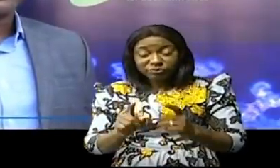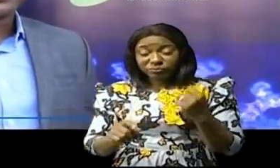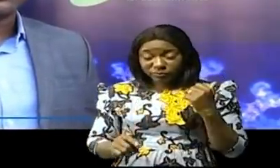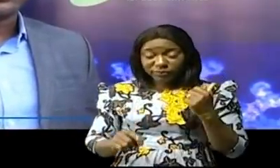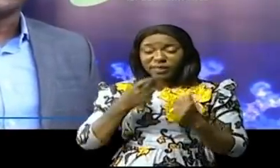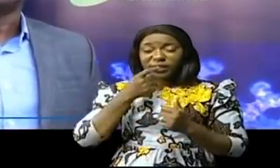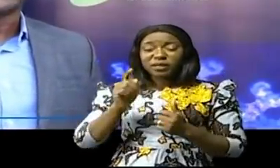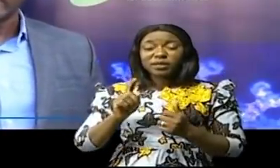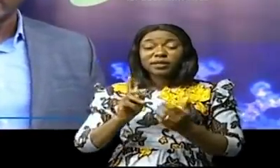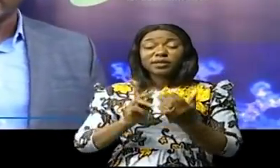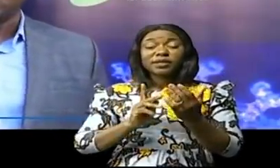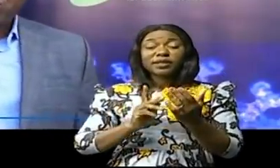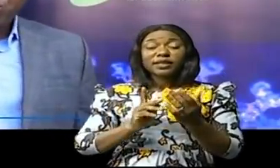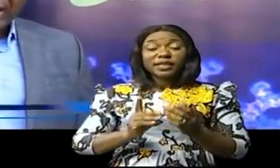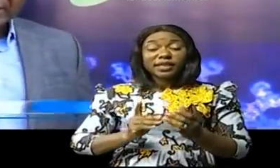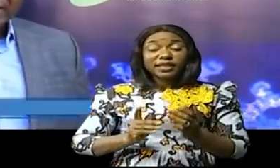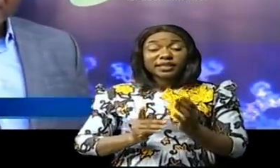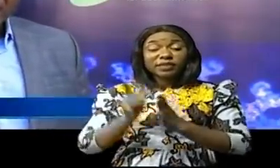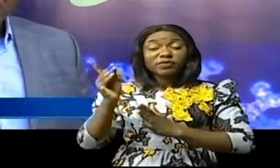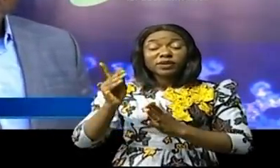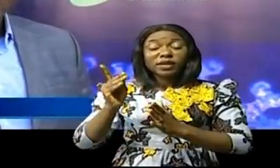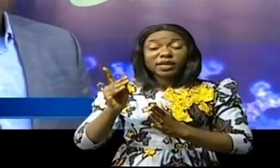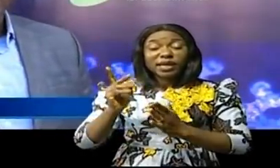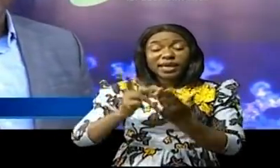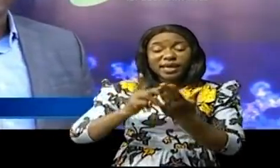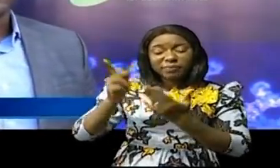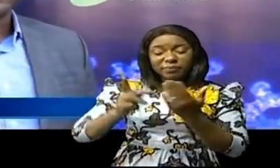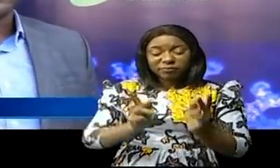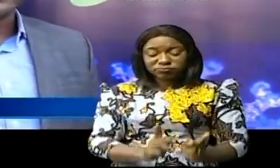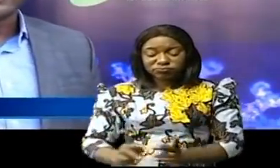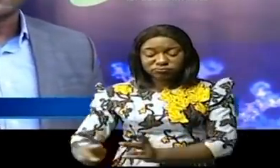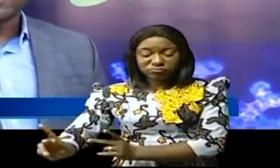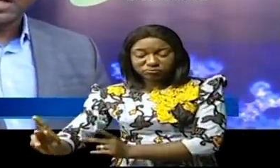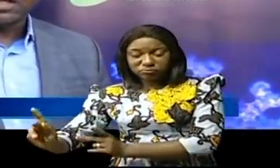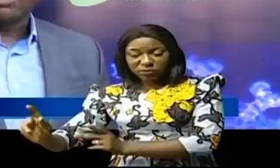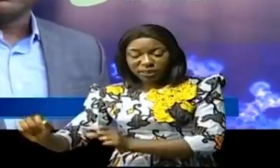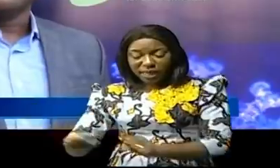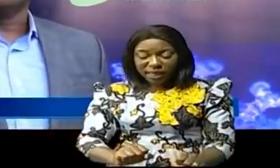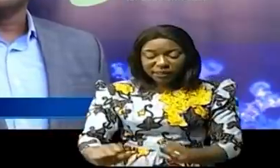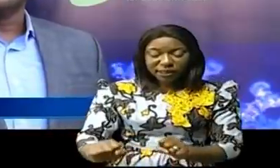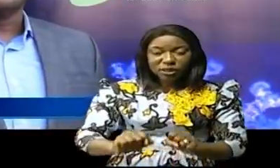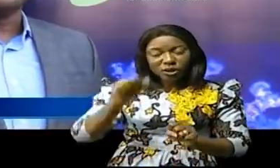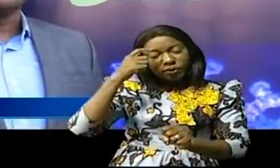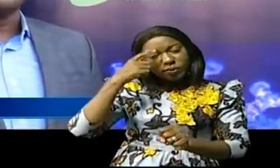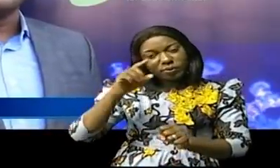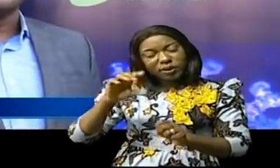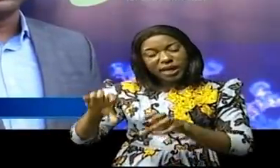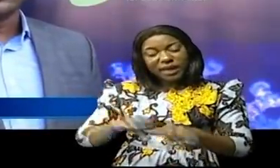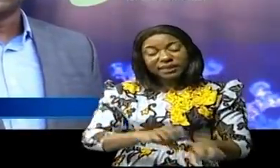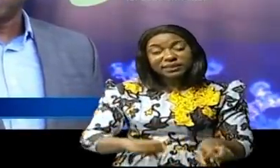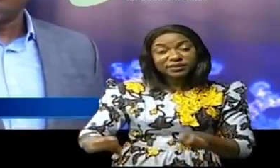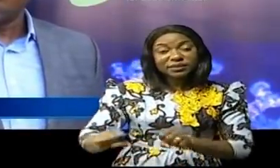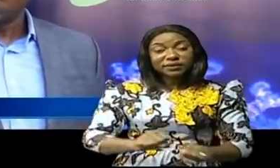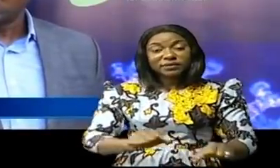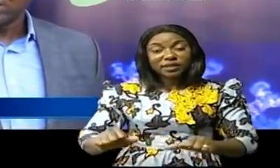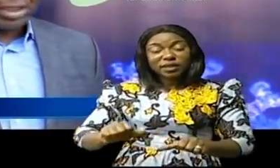plan national d'accélération pour accélérer les activités de riposte. C'est ce qu'on